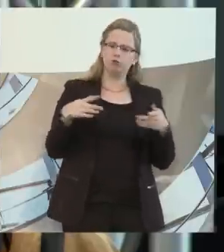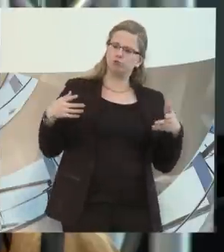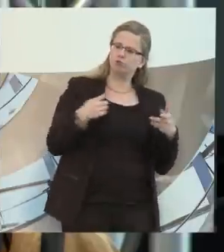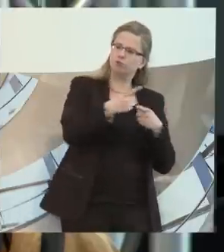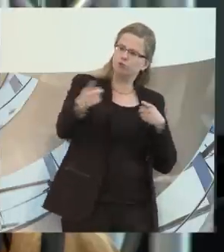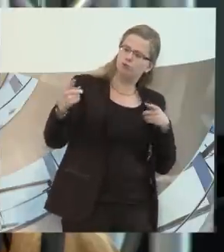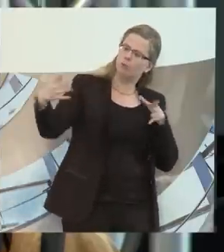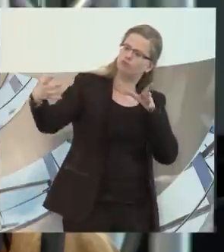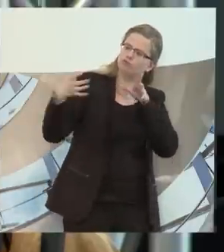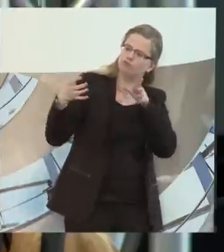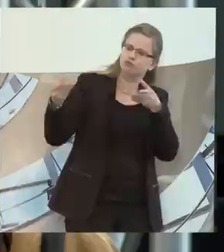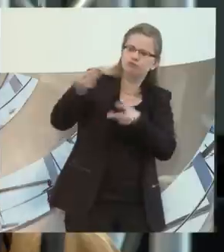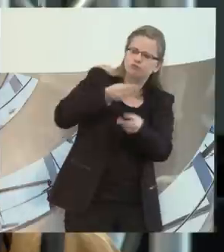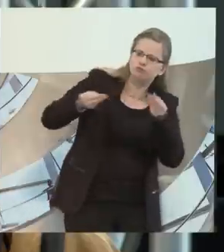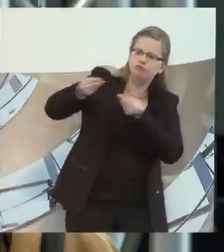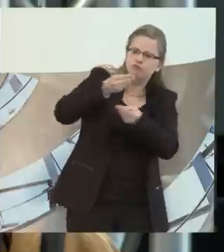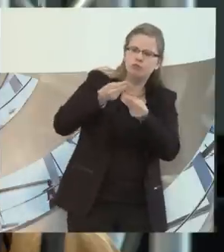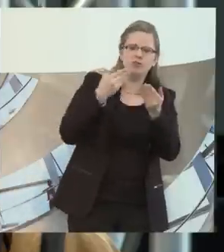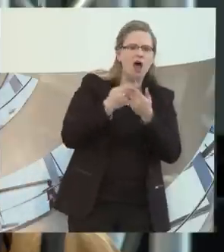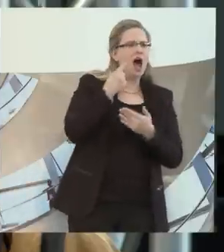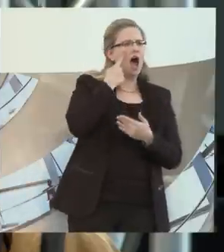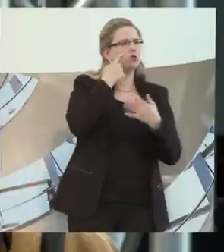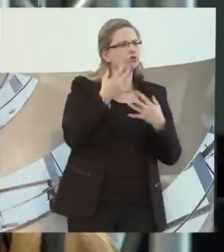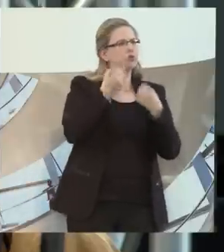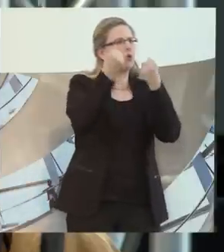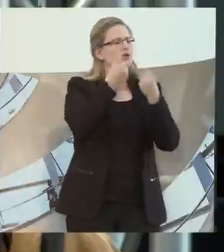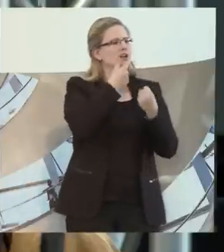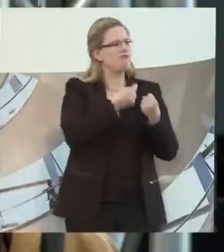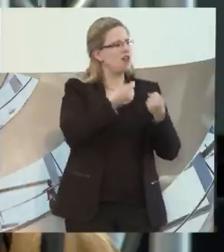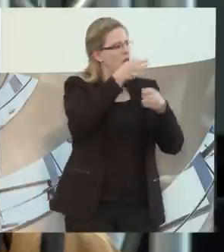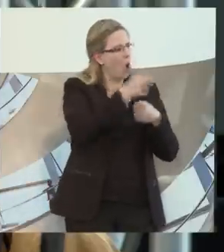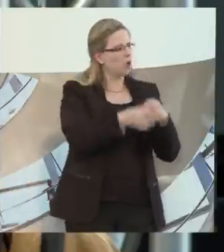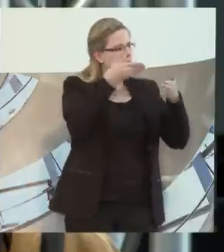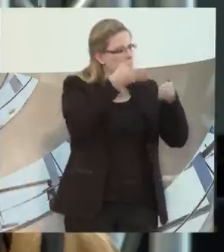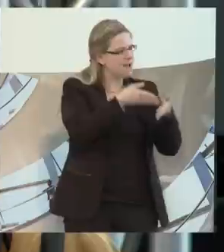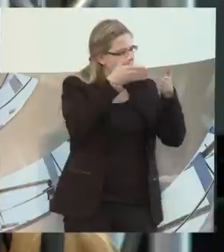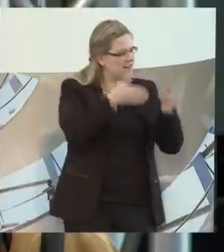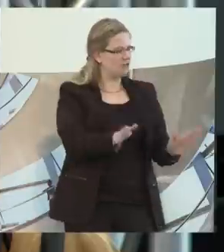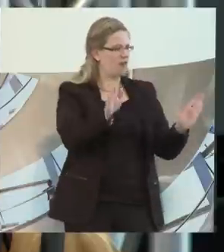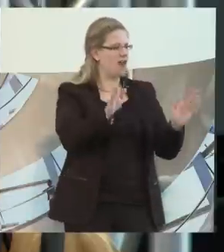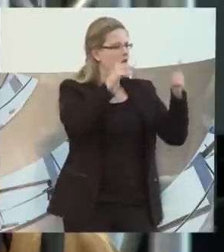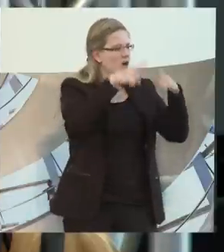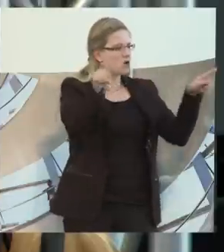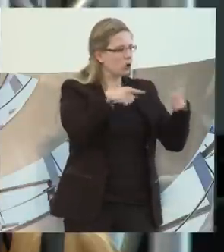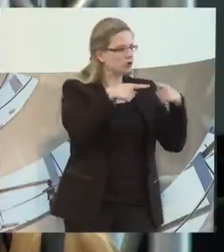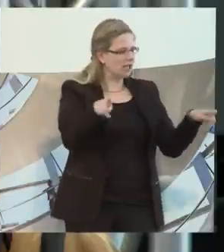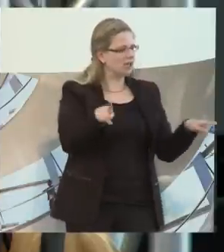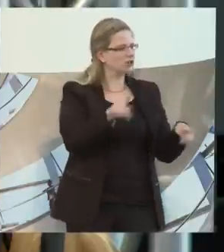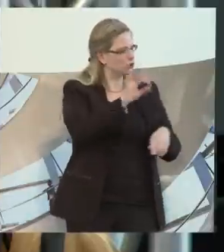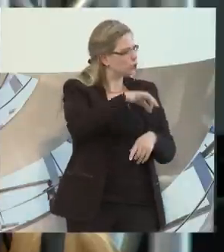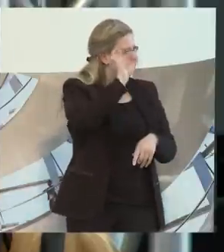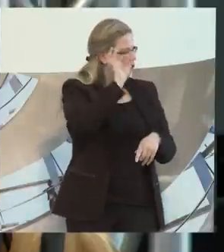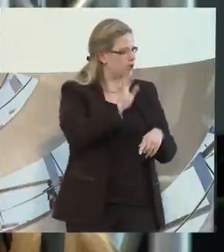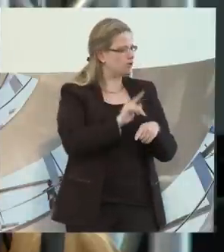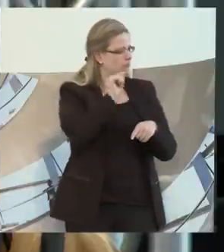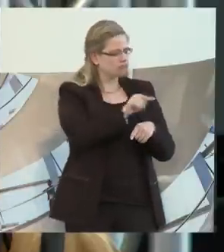einen barrierefreien Ort in Augsburg gefunden, wo wir klassische Konzerte mit bis zu 40 Mann Orchester